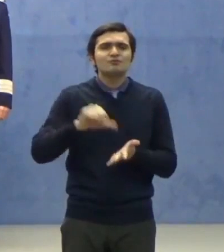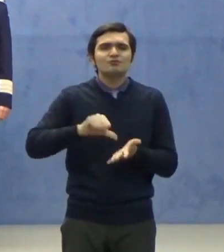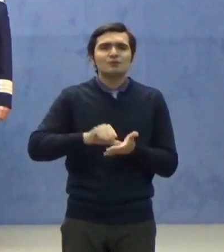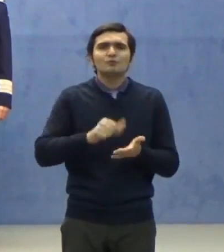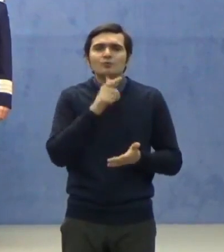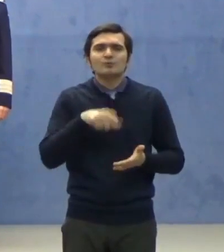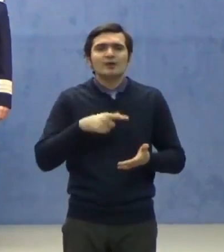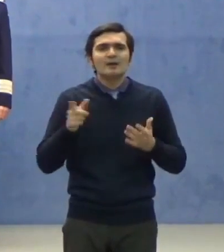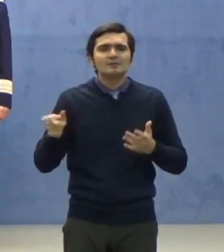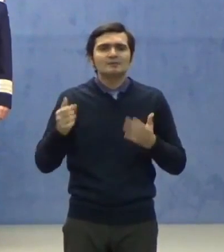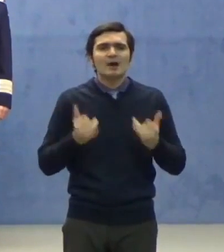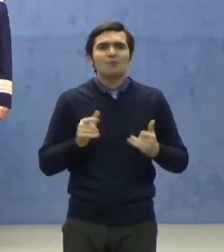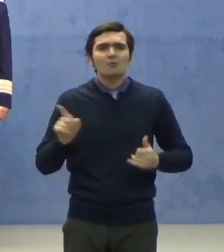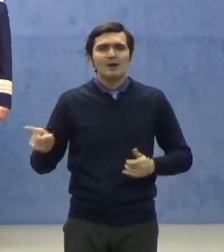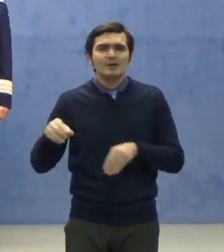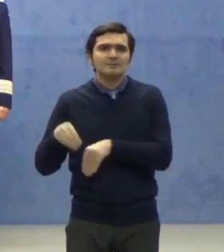moment.